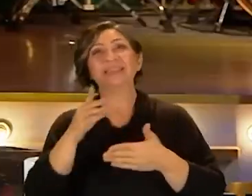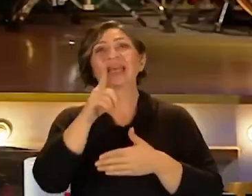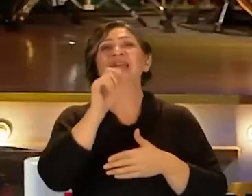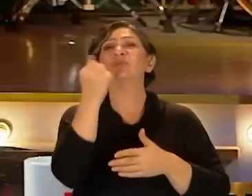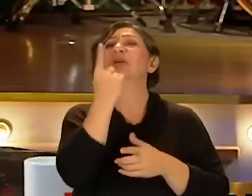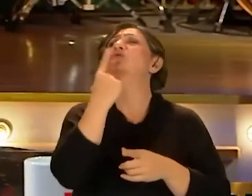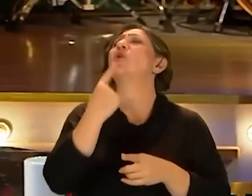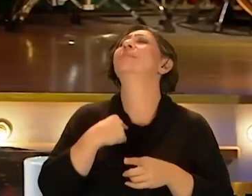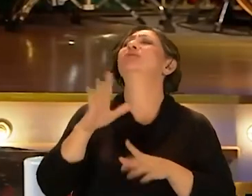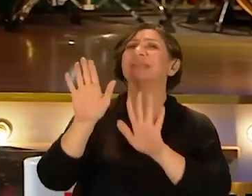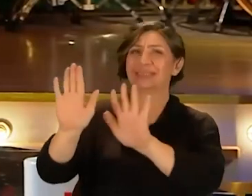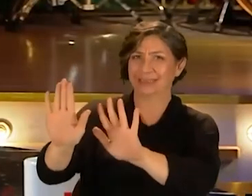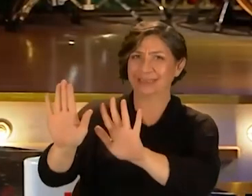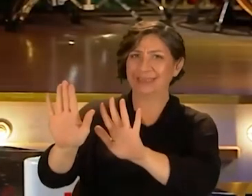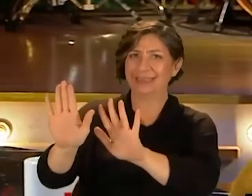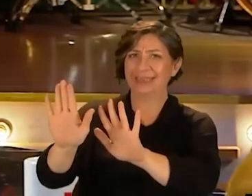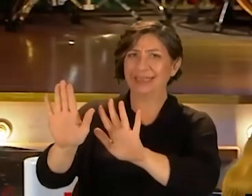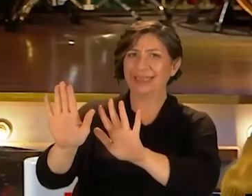Sen hiçbir şey söylemeyeceksin.